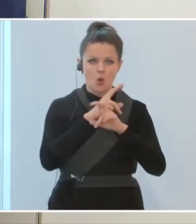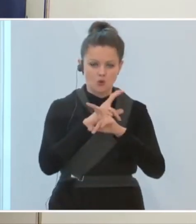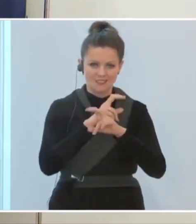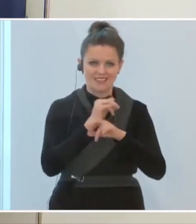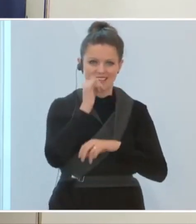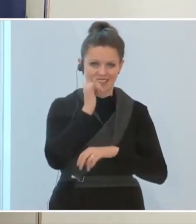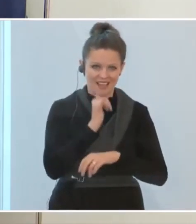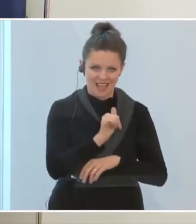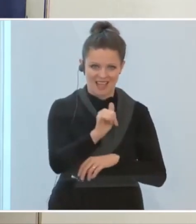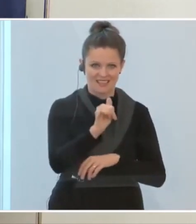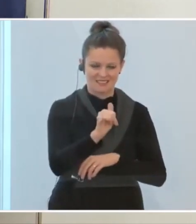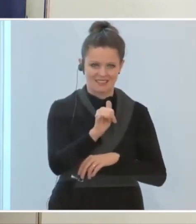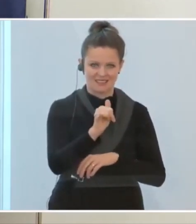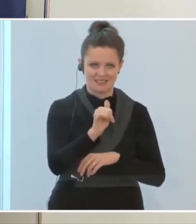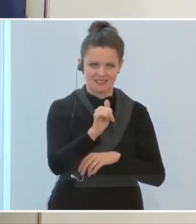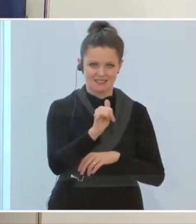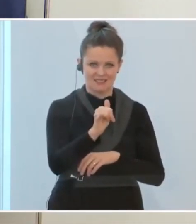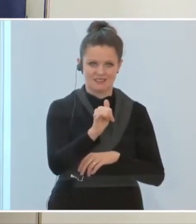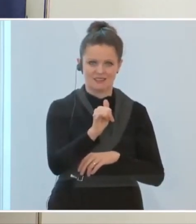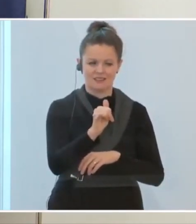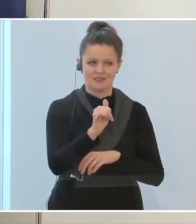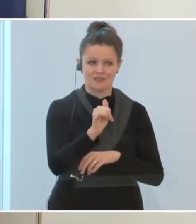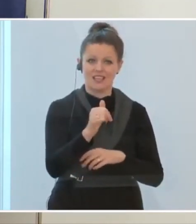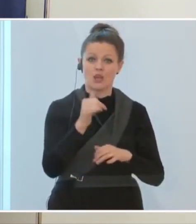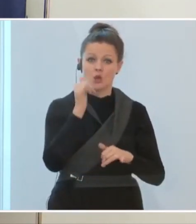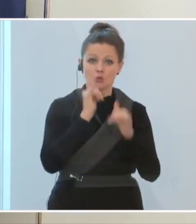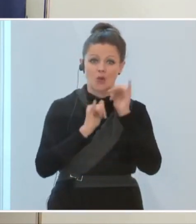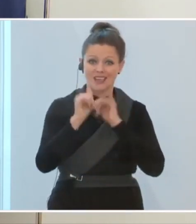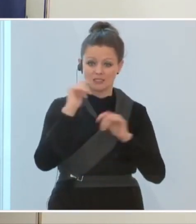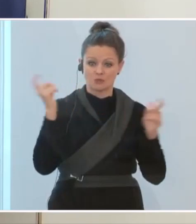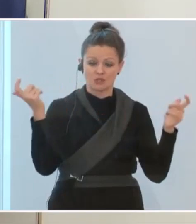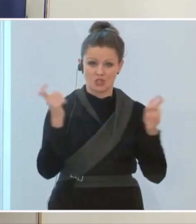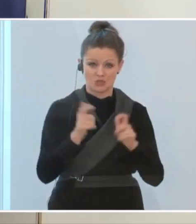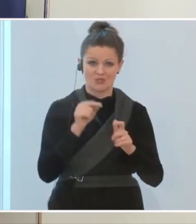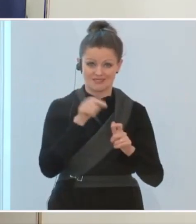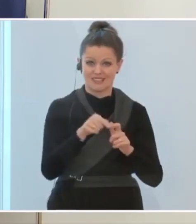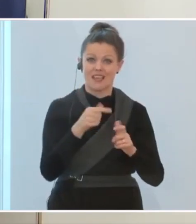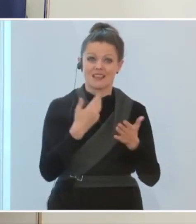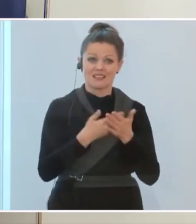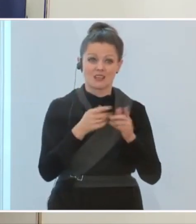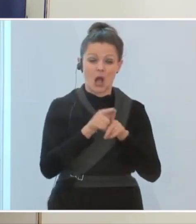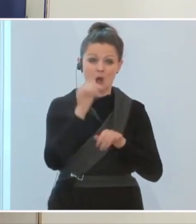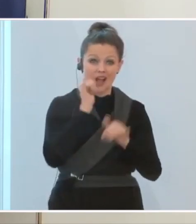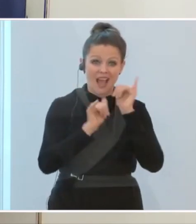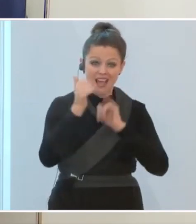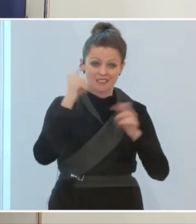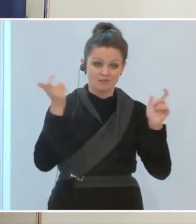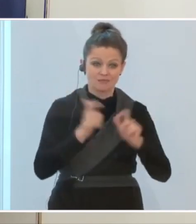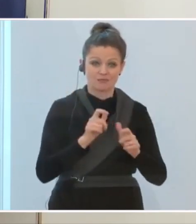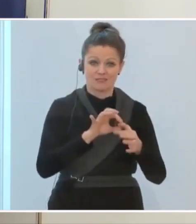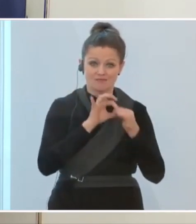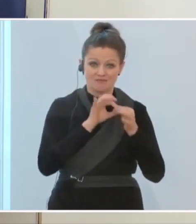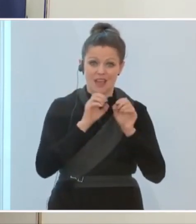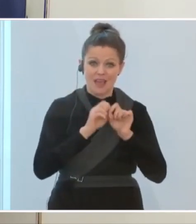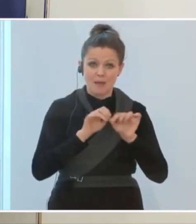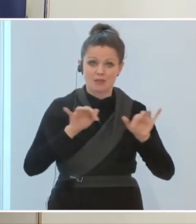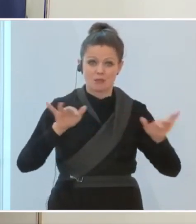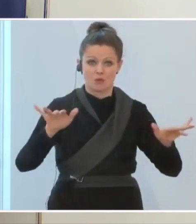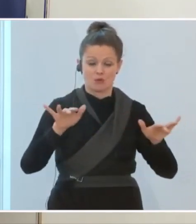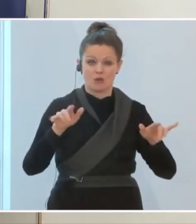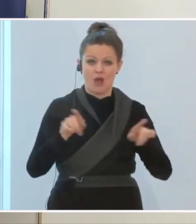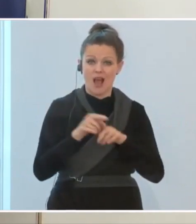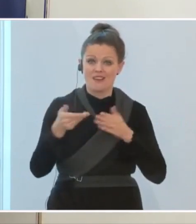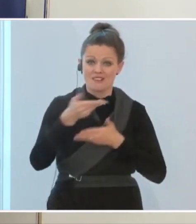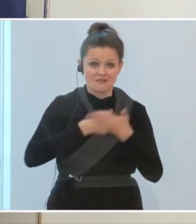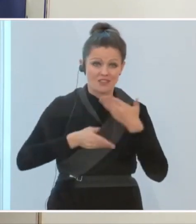durch ein Geschlossenhalten des Tourismus reduzieren wollen, aus epidemiologischen Gründen und wirtschaftlich ist das